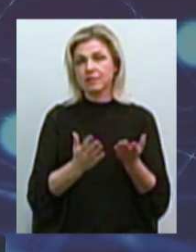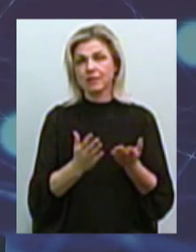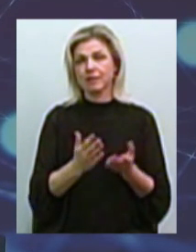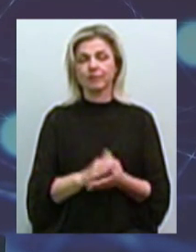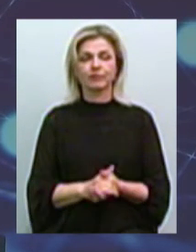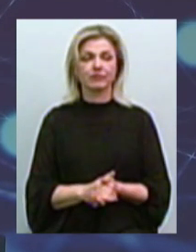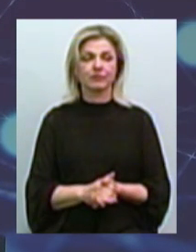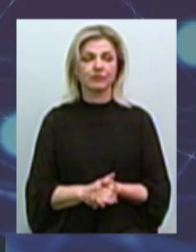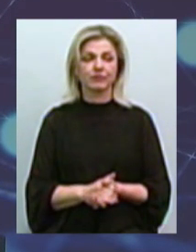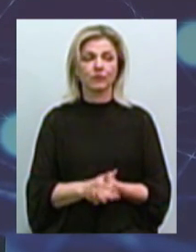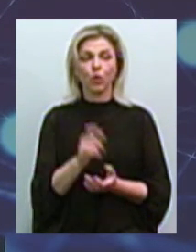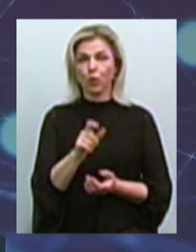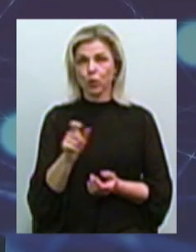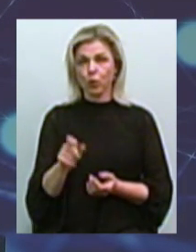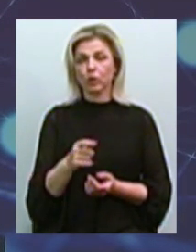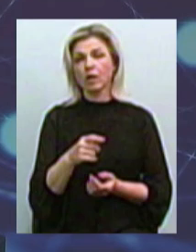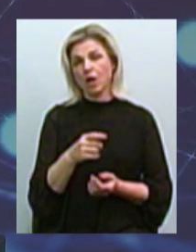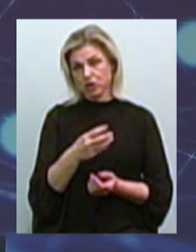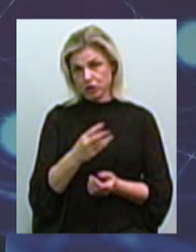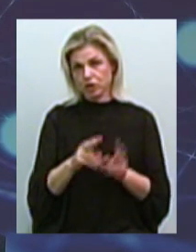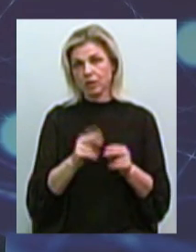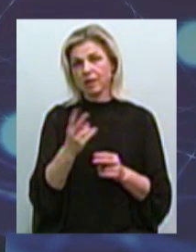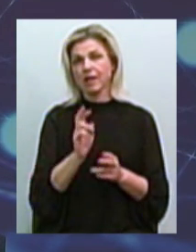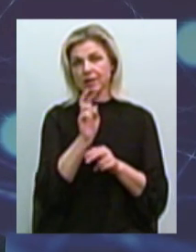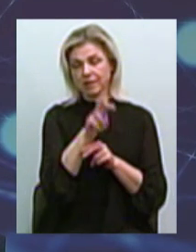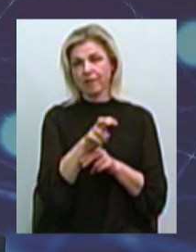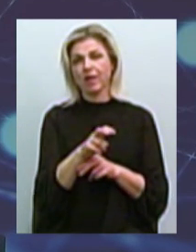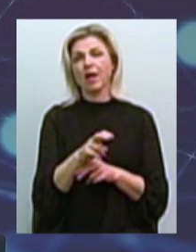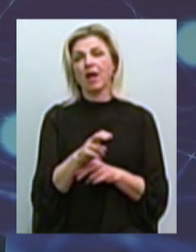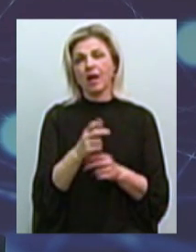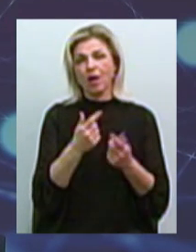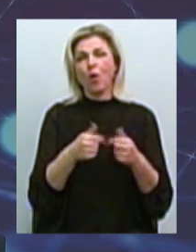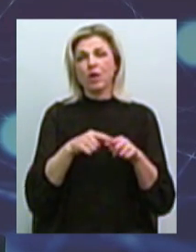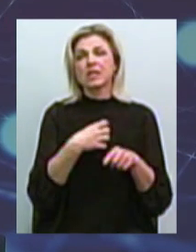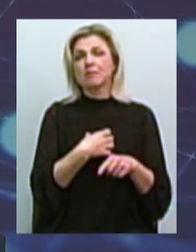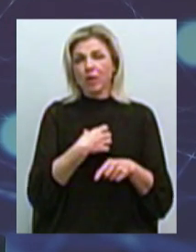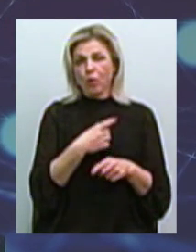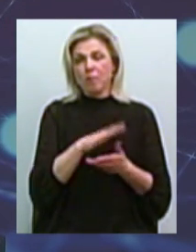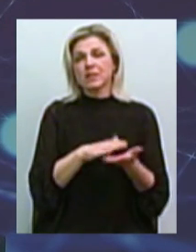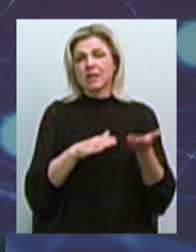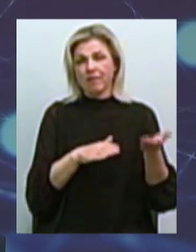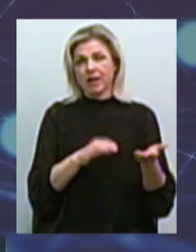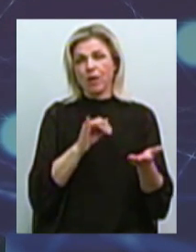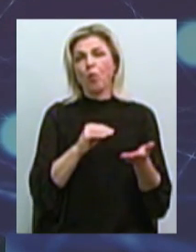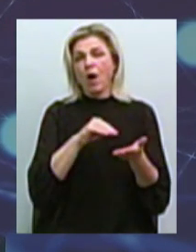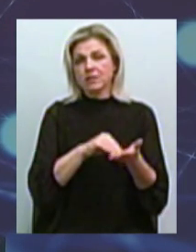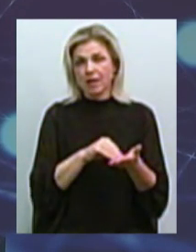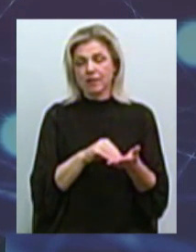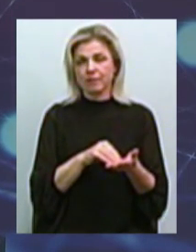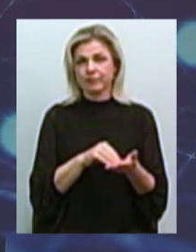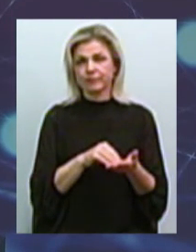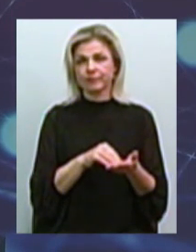как бы, люди считают, що у них исключительний случай, надо идти в ЦНАП, писать заявление, его проверять, ну, как бы указать, да, там, в принципе,